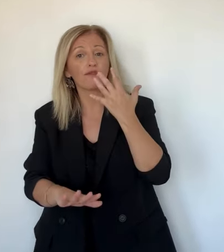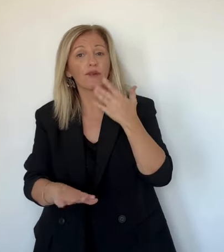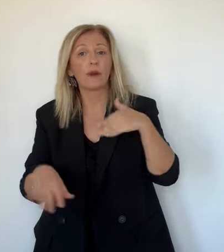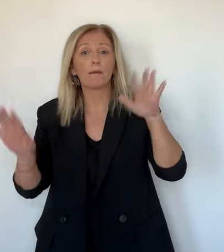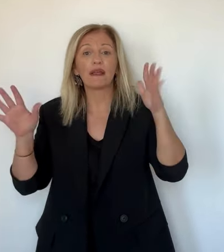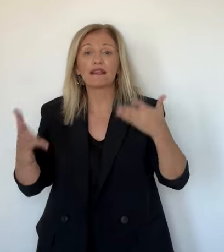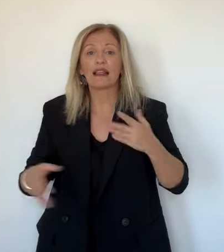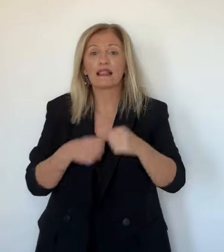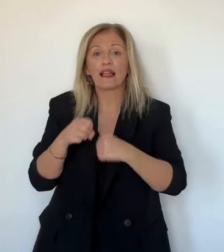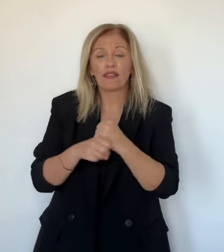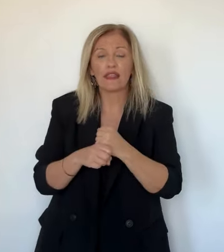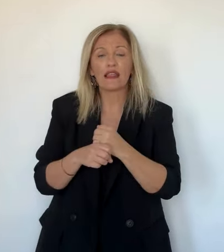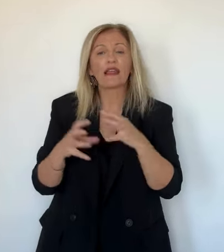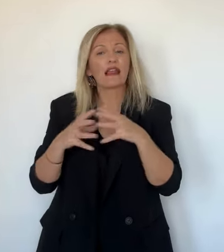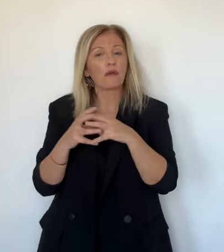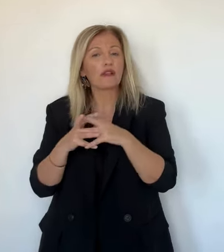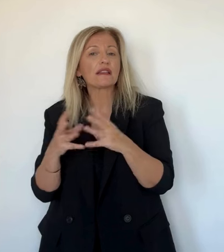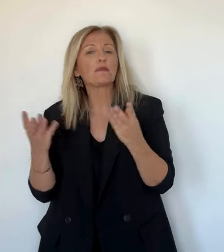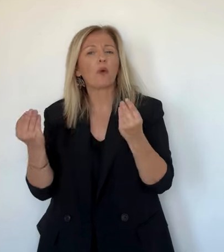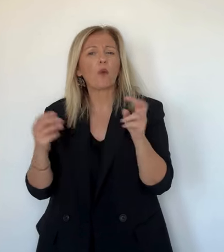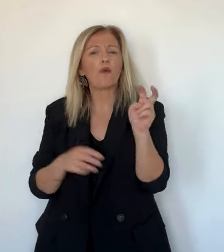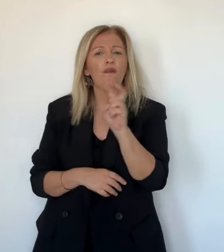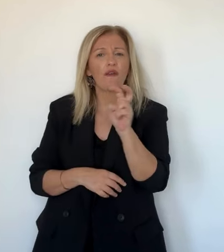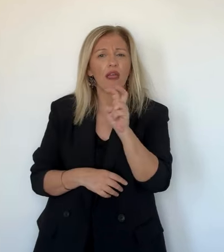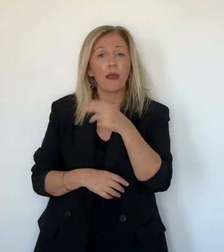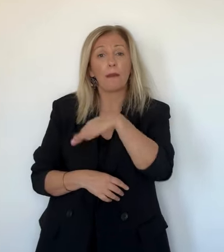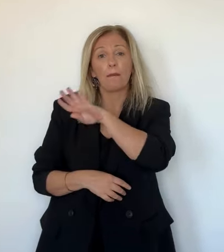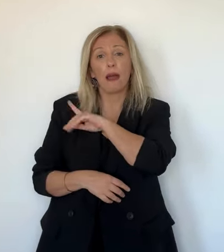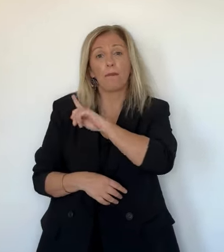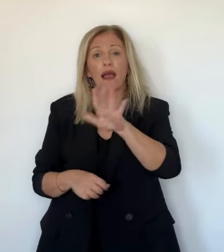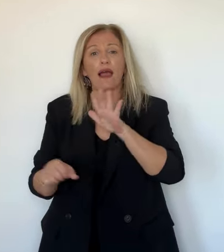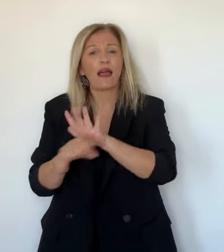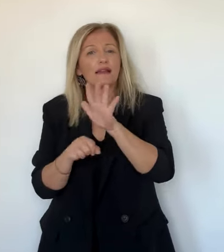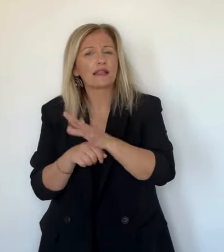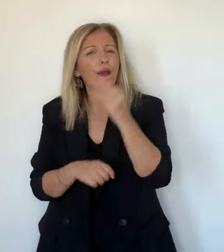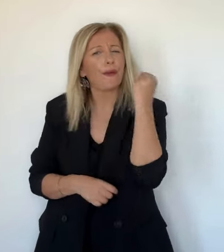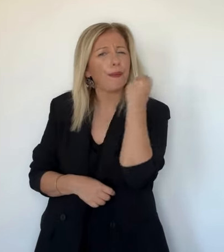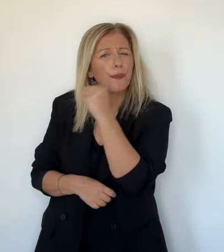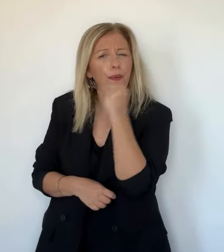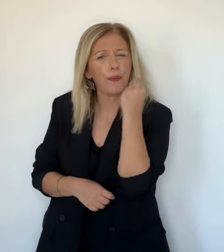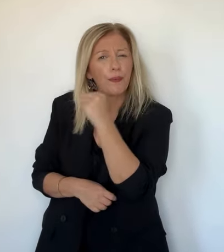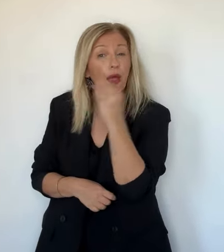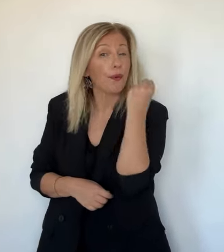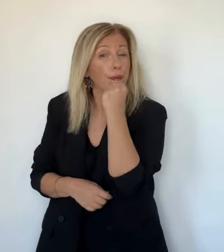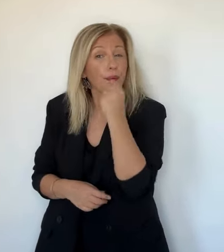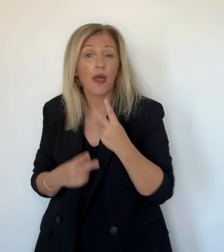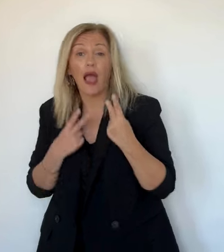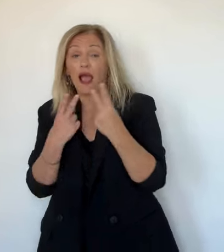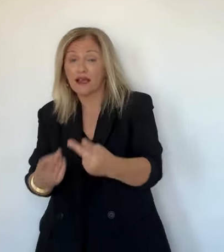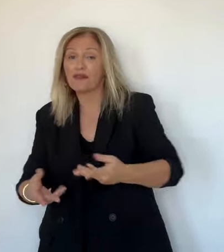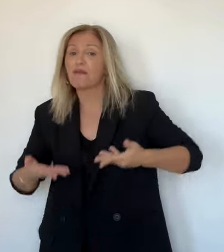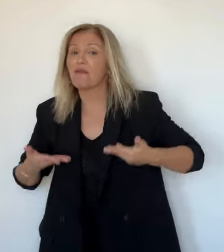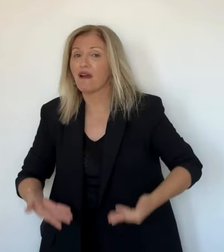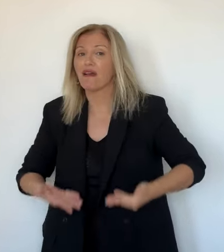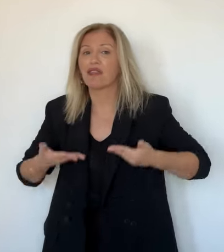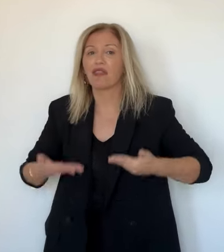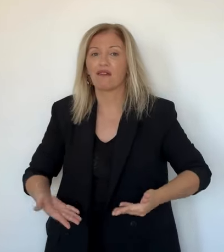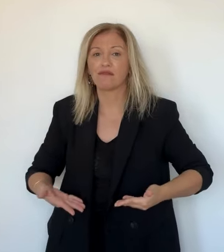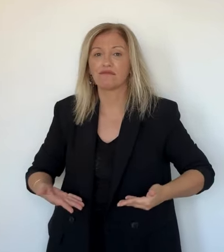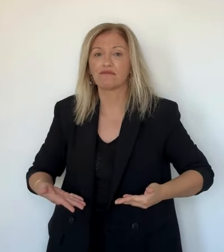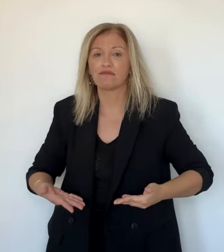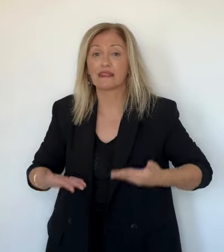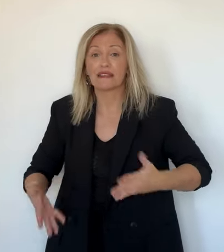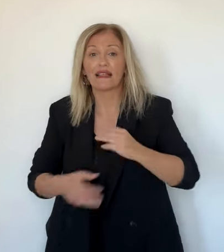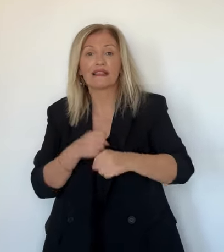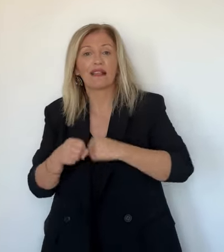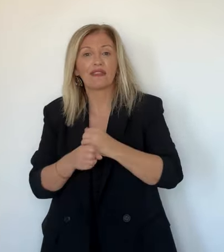? Parce qu'il a manqué de froid. Le froid est en train d'arriver à peine maintenant. Et donc, elle va colorer ses